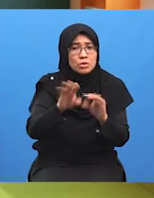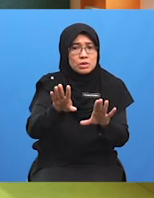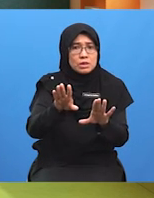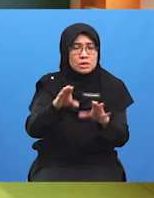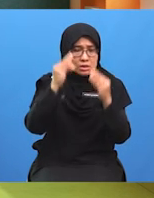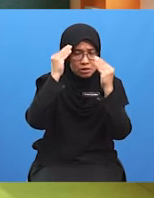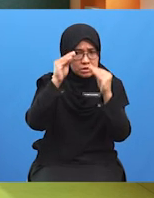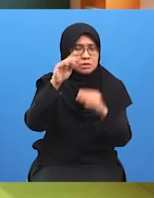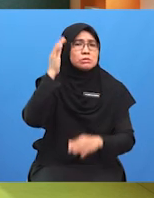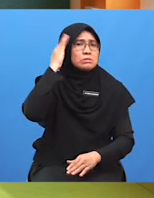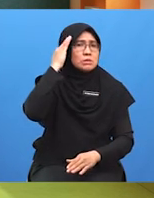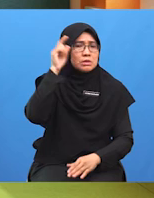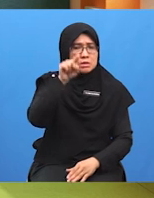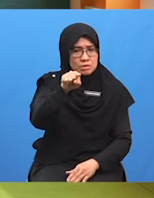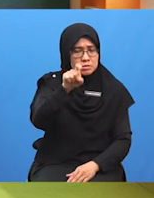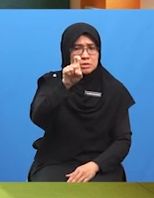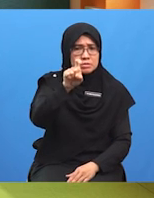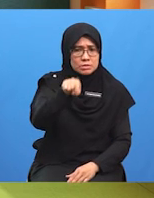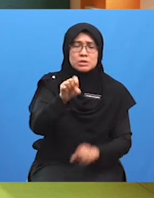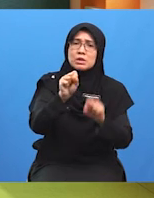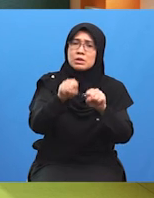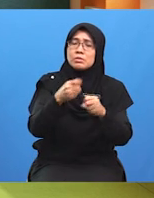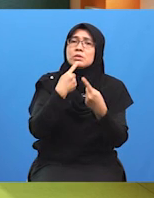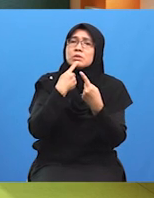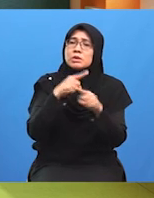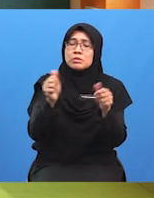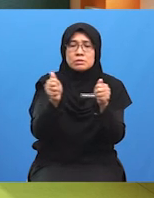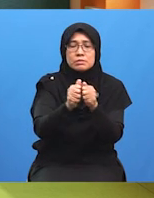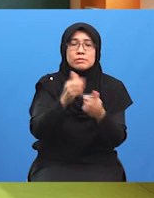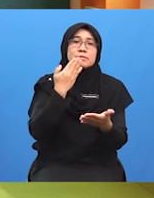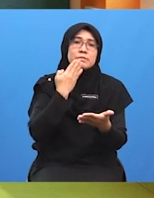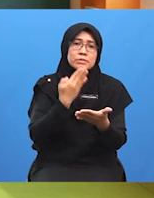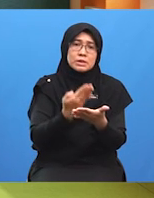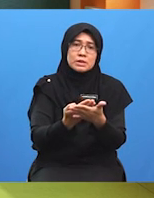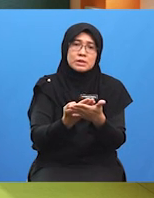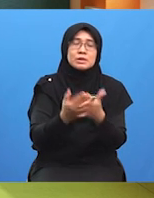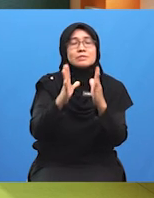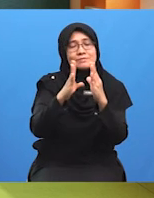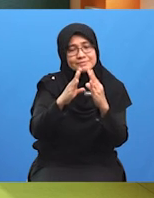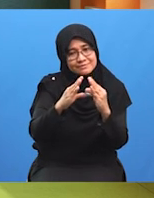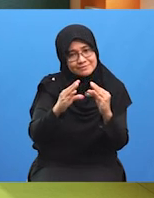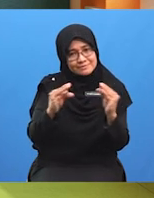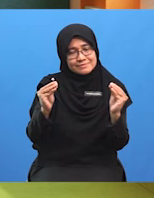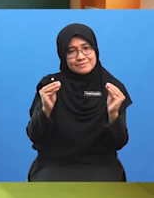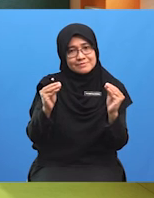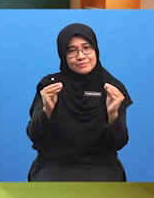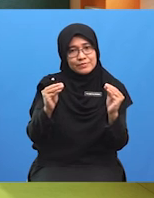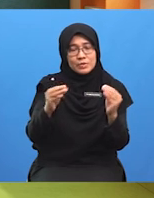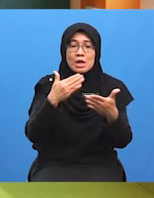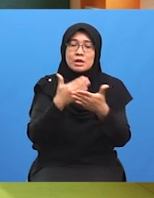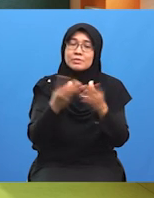yakin Kamu akan dapat menghasilkan jawapan yang baik Sekian sahaja buat masa ini